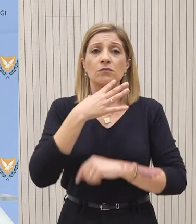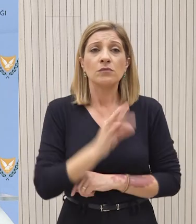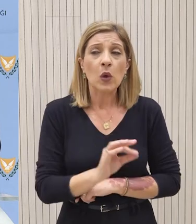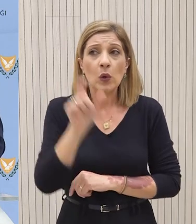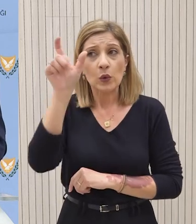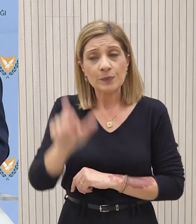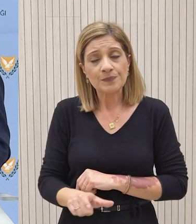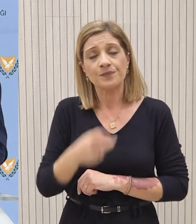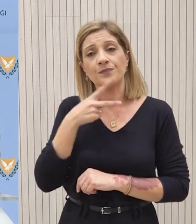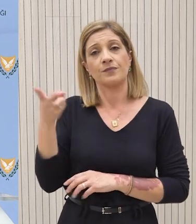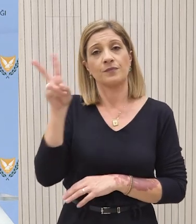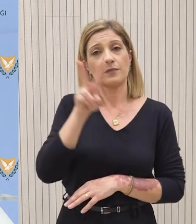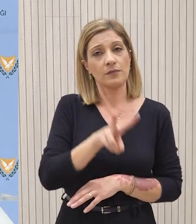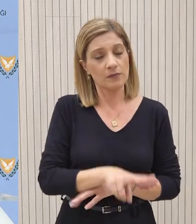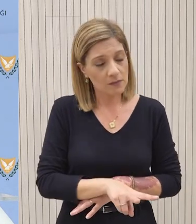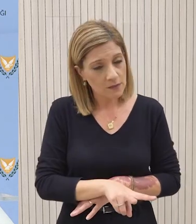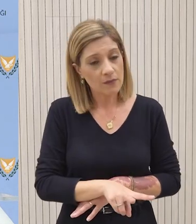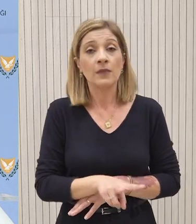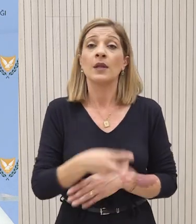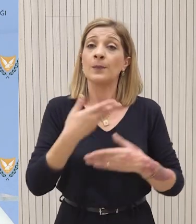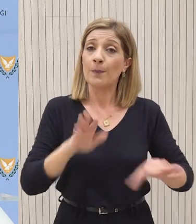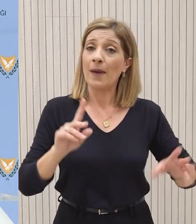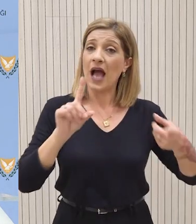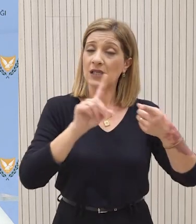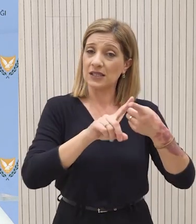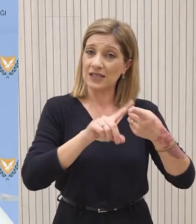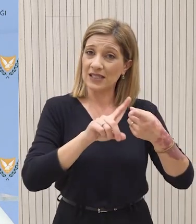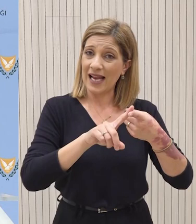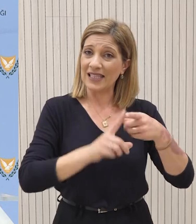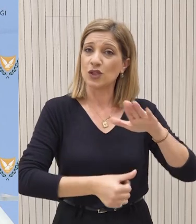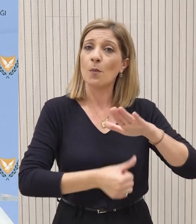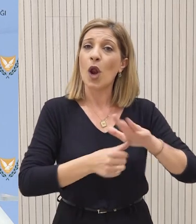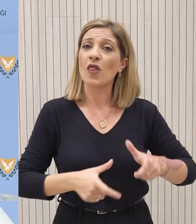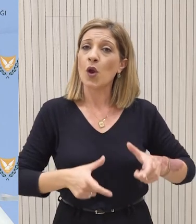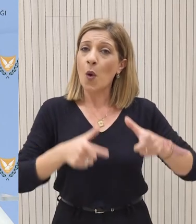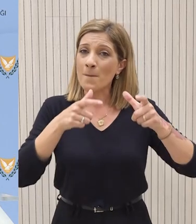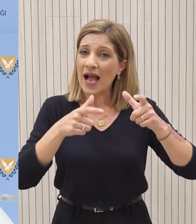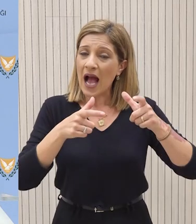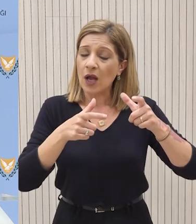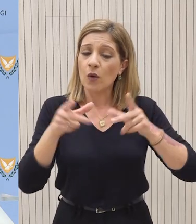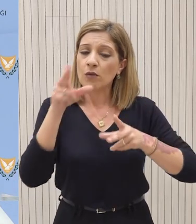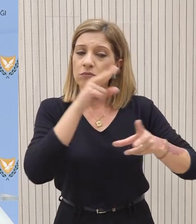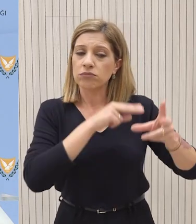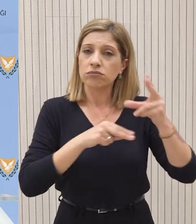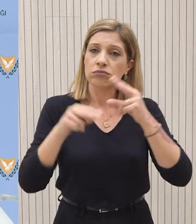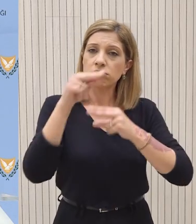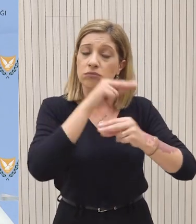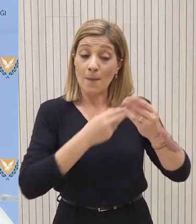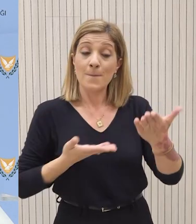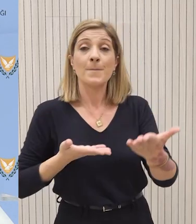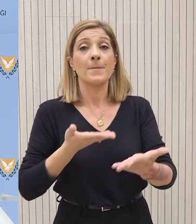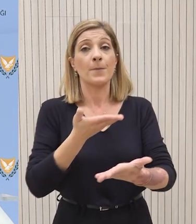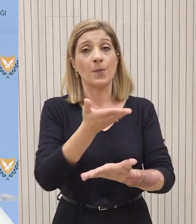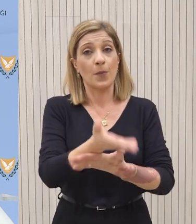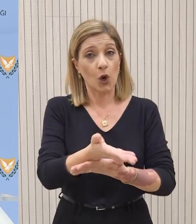Να σας θυμίσω ότι έχει προηγηθεί ήδη μια συνάντηση στο Προεδρικό Μέγαρο. Ήδη υπάρχει μια πρόταση